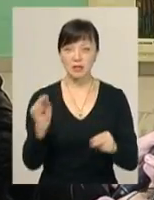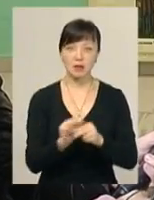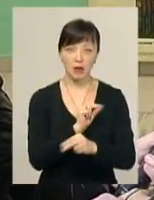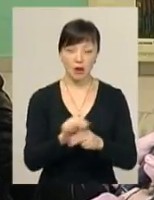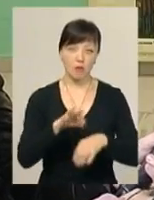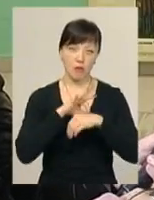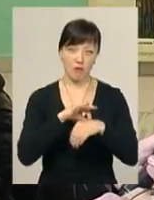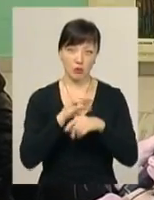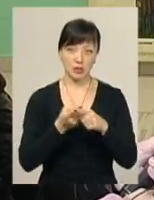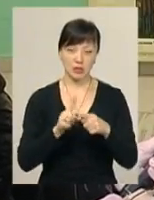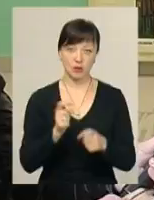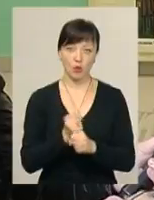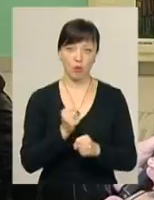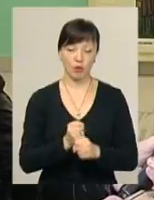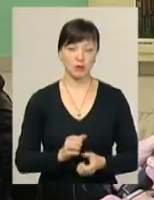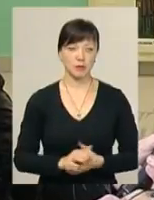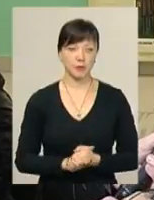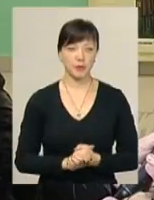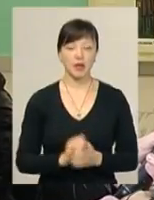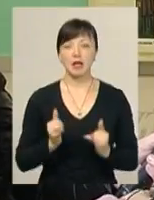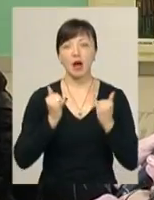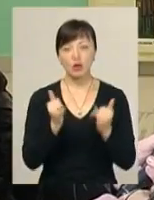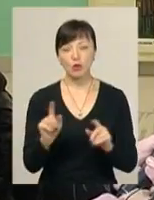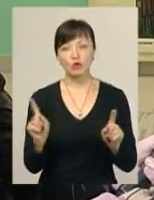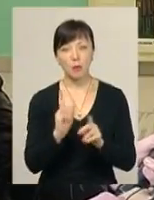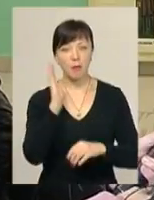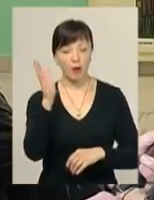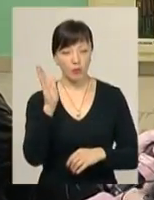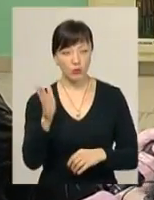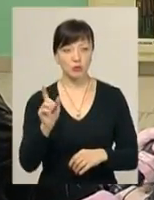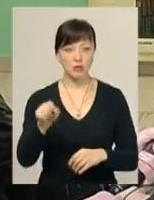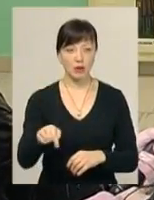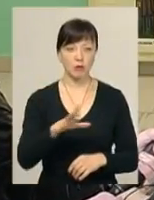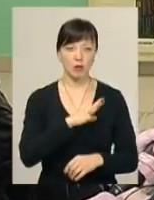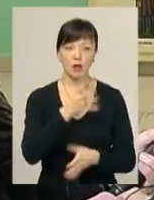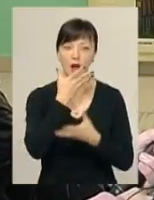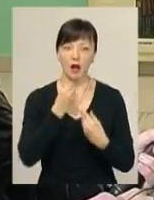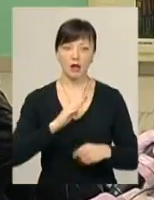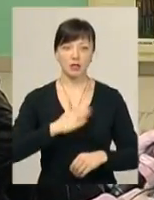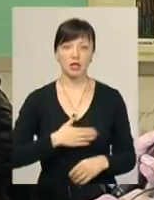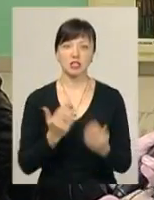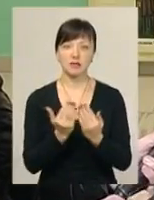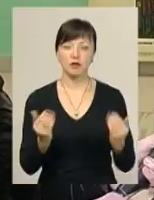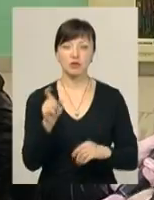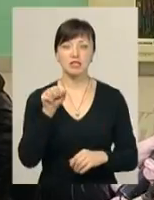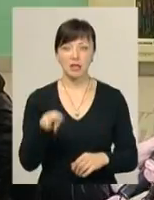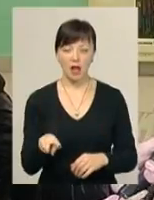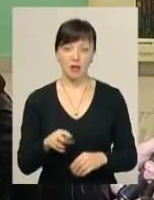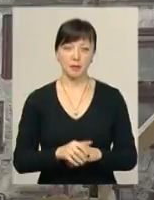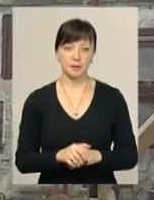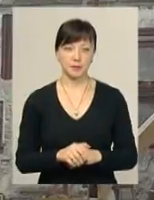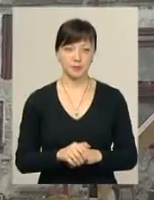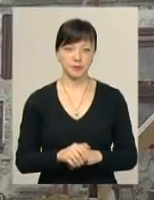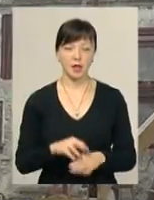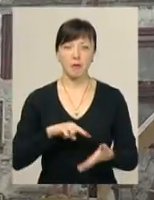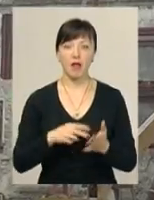році проводити реставраційні роботи, для того, щоб в майбутньому там були гарні наші виставкові зали, музейні зали.